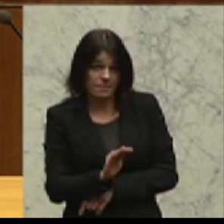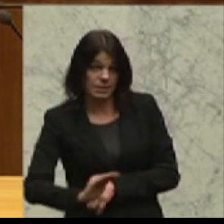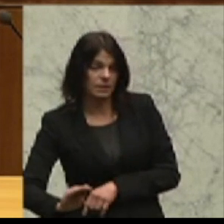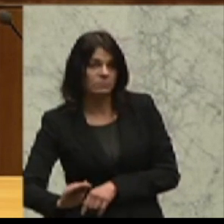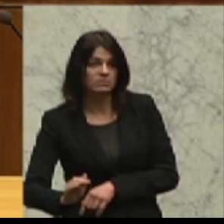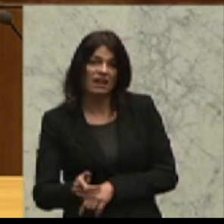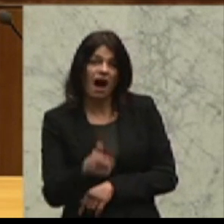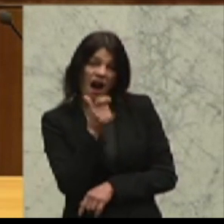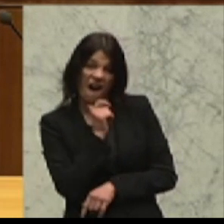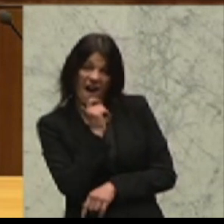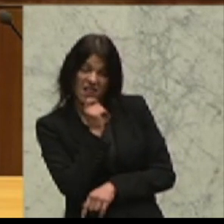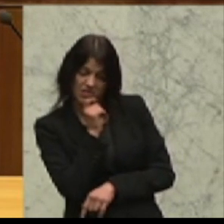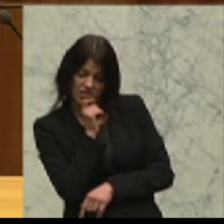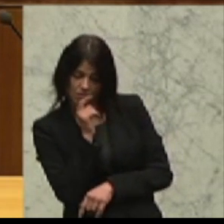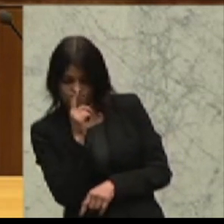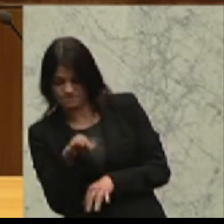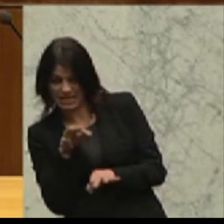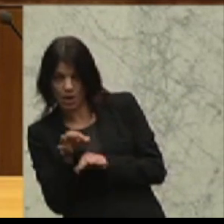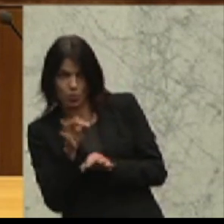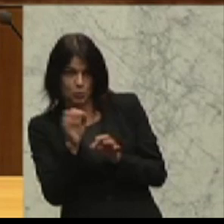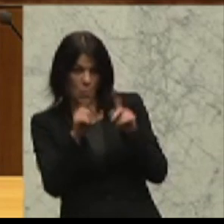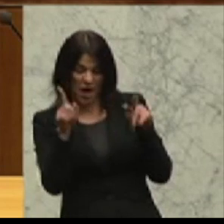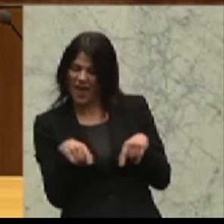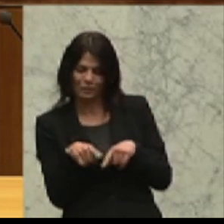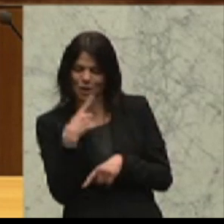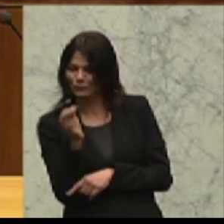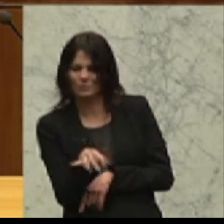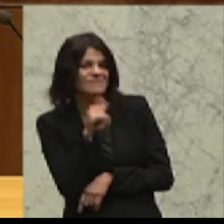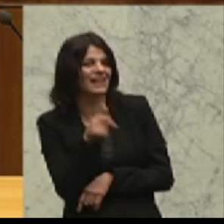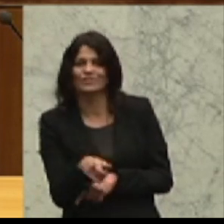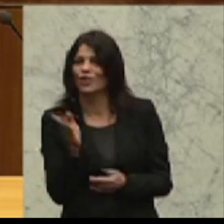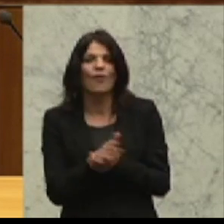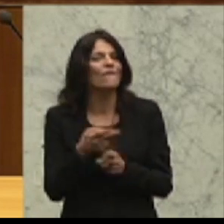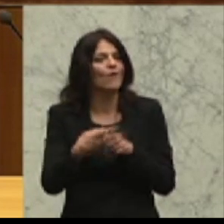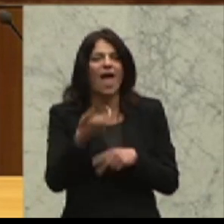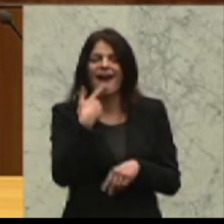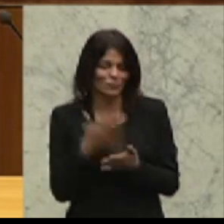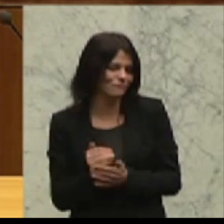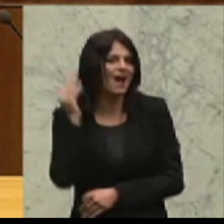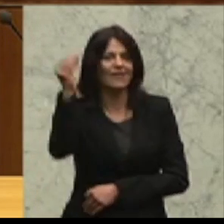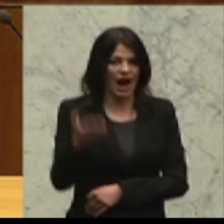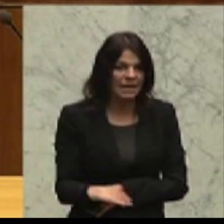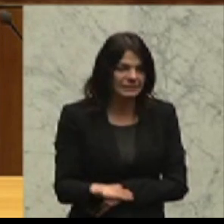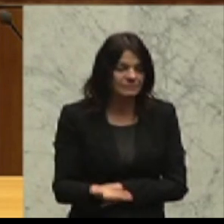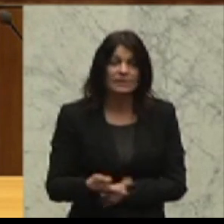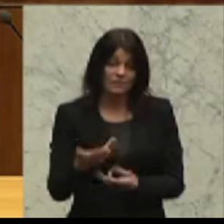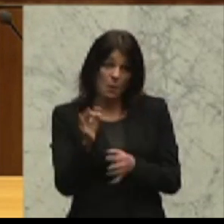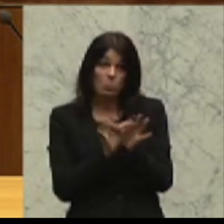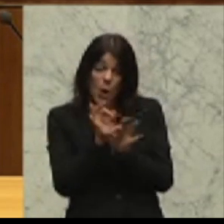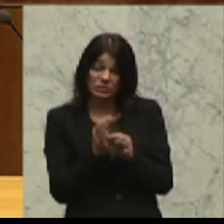Altersdiagnosegutachten widerlegt hat und die Volljährigkeit festgestellt werden konnte. Immerhin ein Prozentsatz von